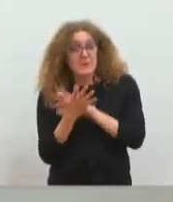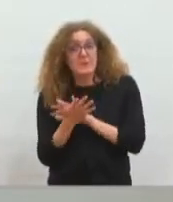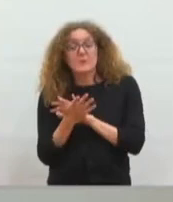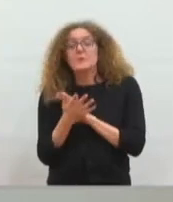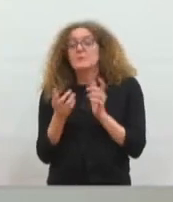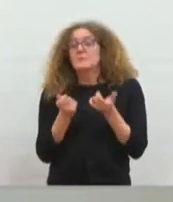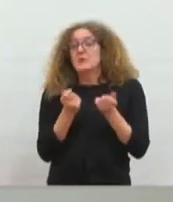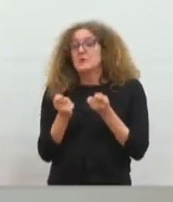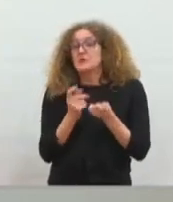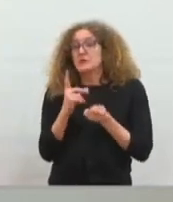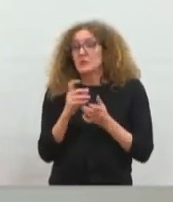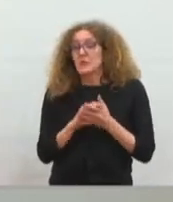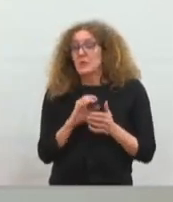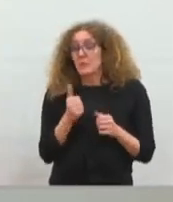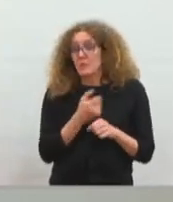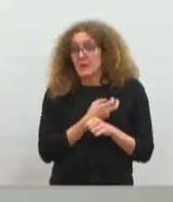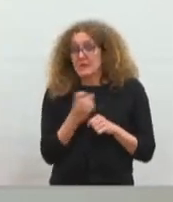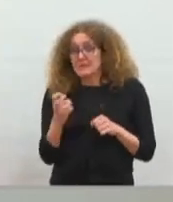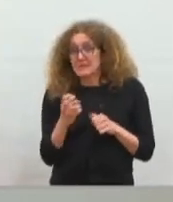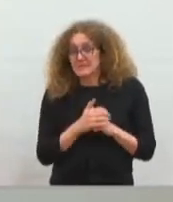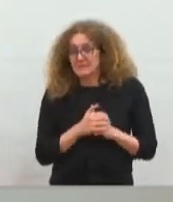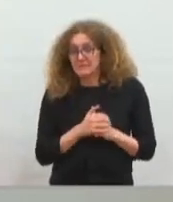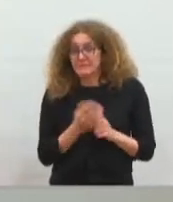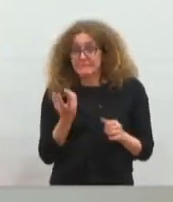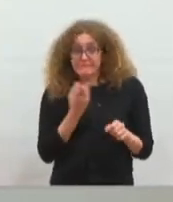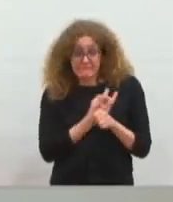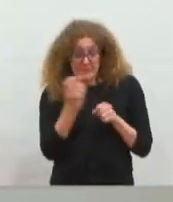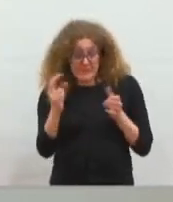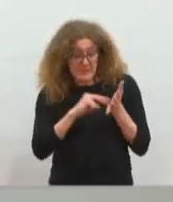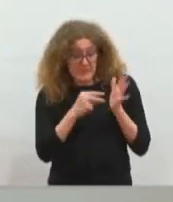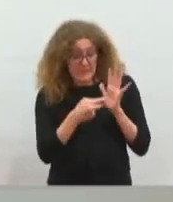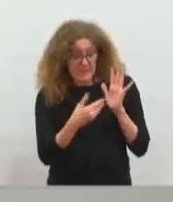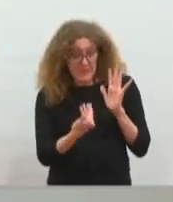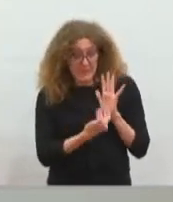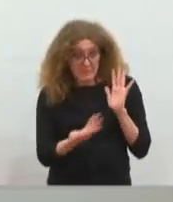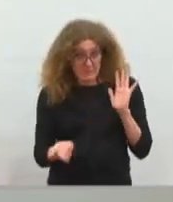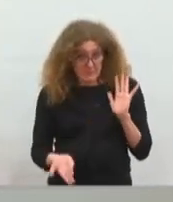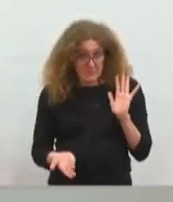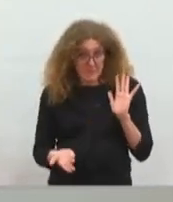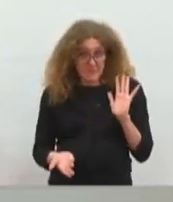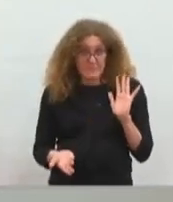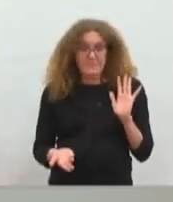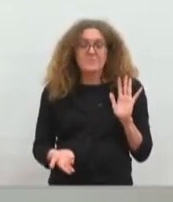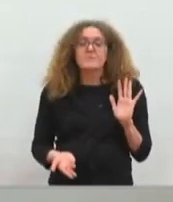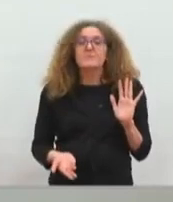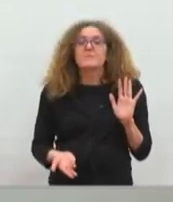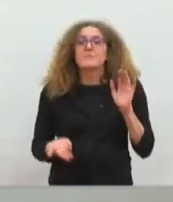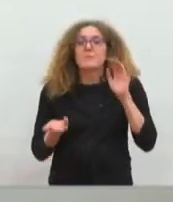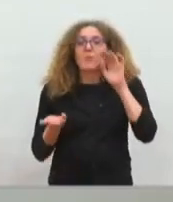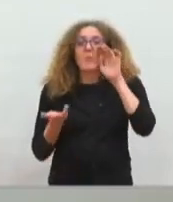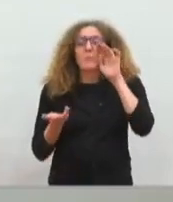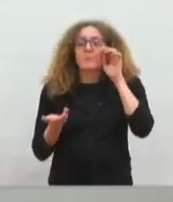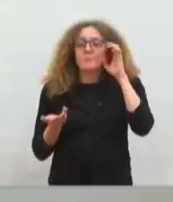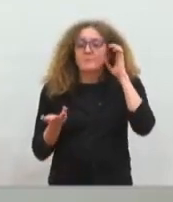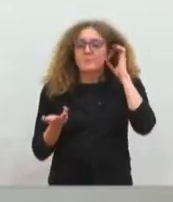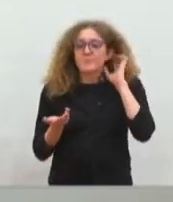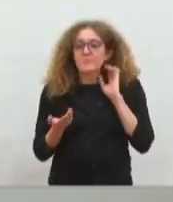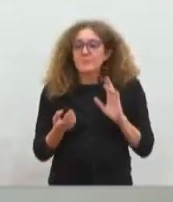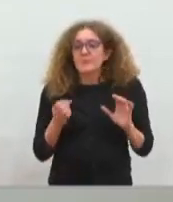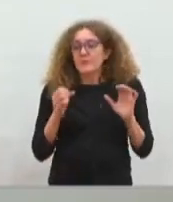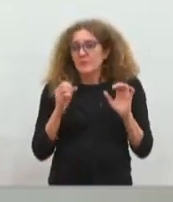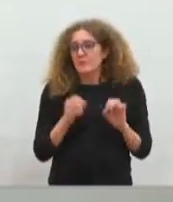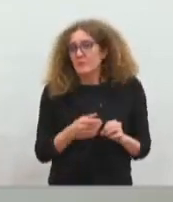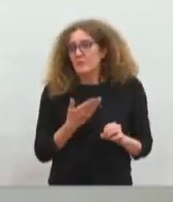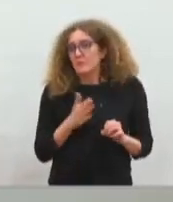premier risque qui peut être avancé c'est le risque technique et à ce sujet, on peut dire que la régie peut